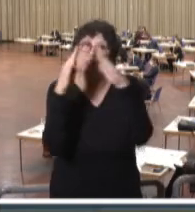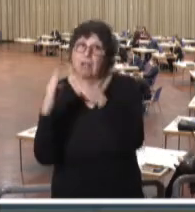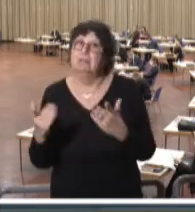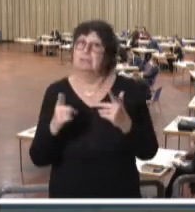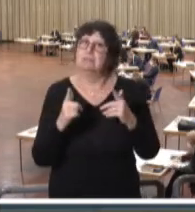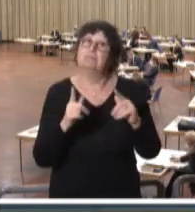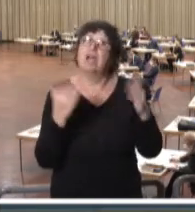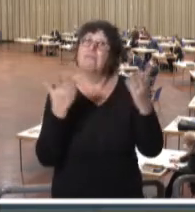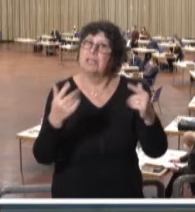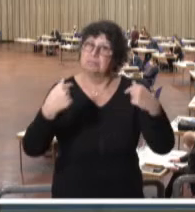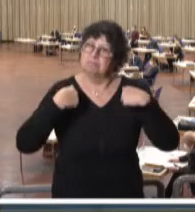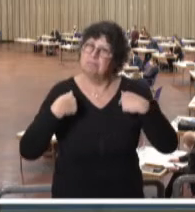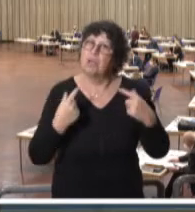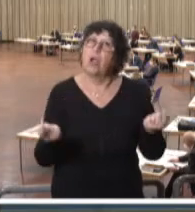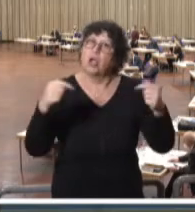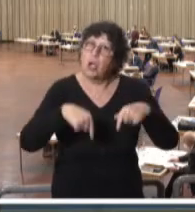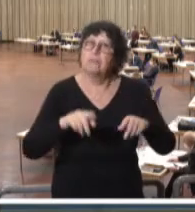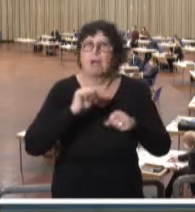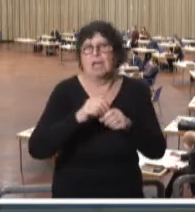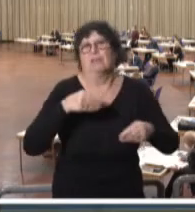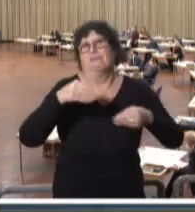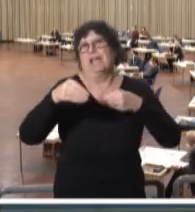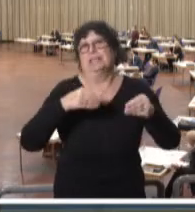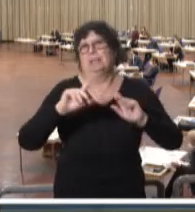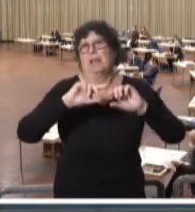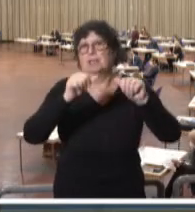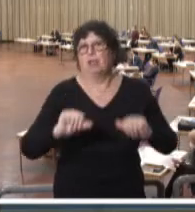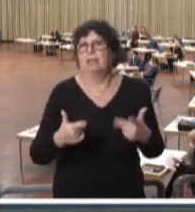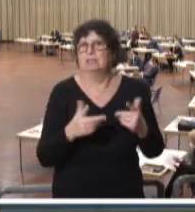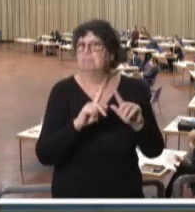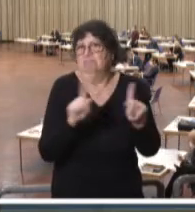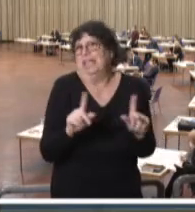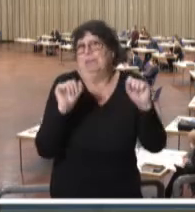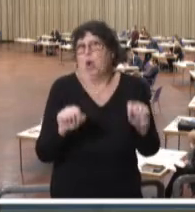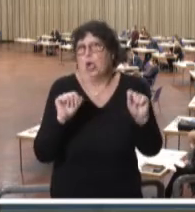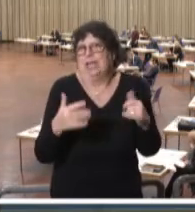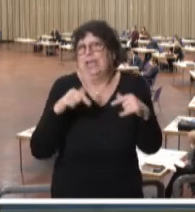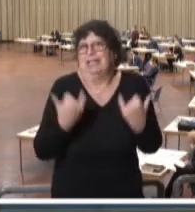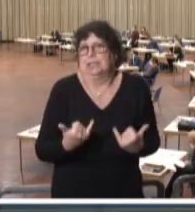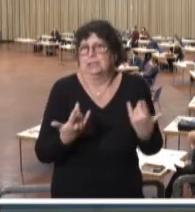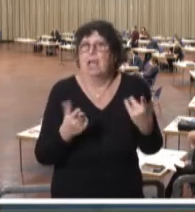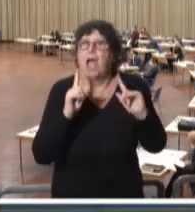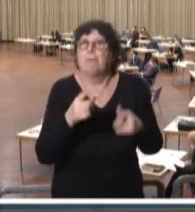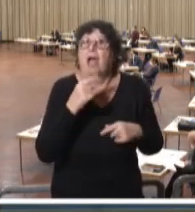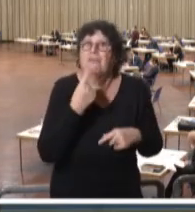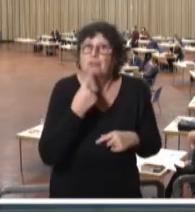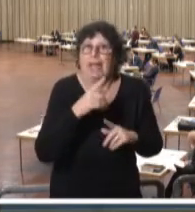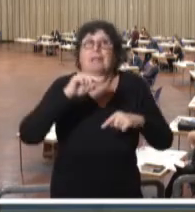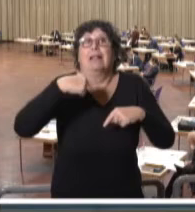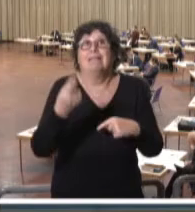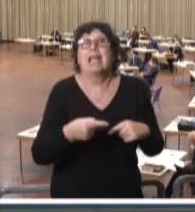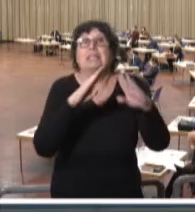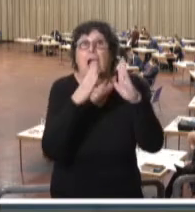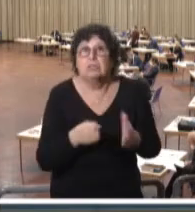wie sie auf uns zukommen, flexibel eingehen. Das ist jetzt nicht so möglich, aber dann zu versprechen, beim nächsten